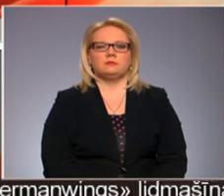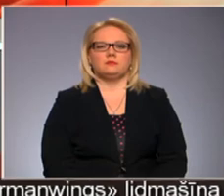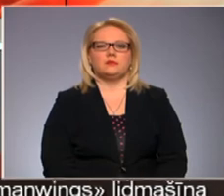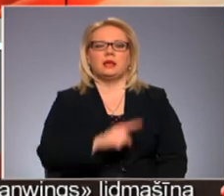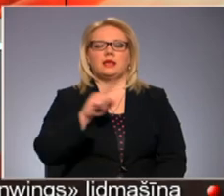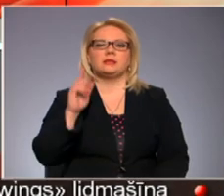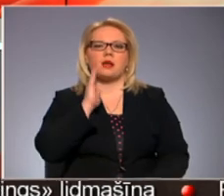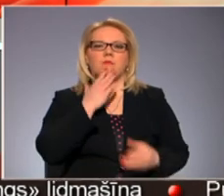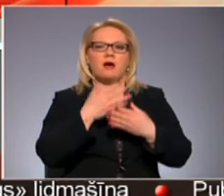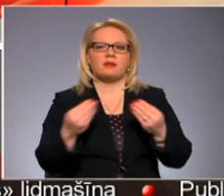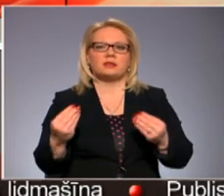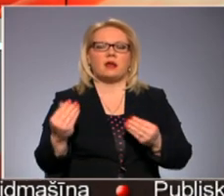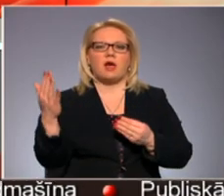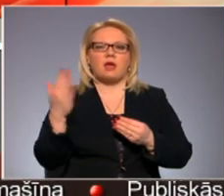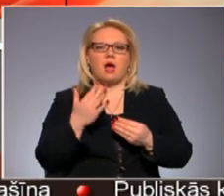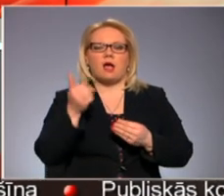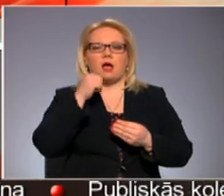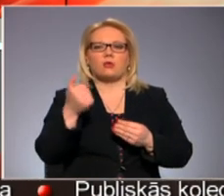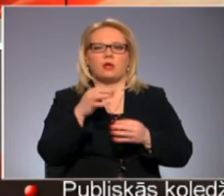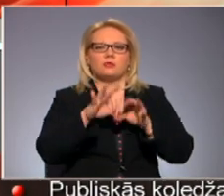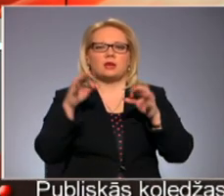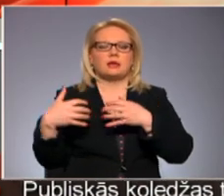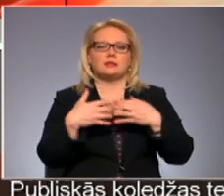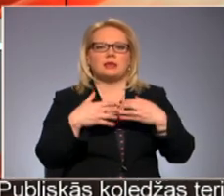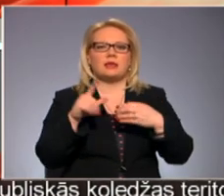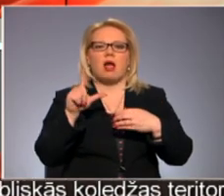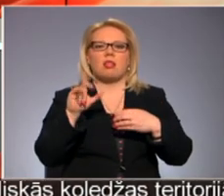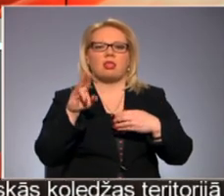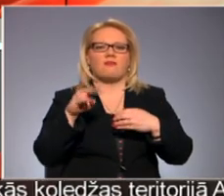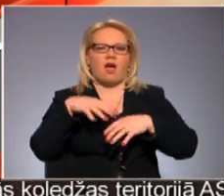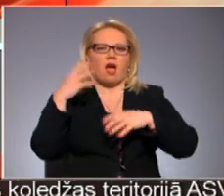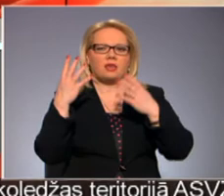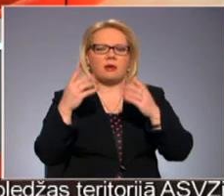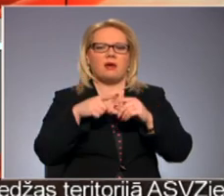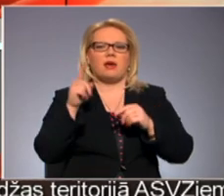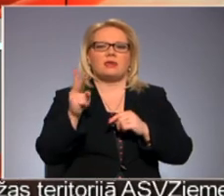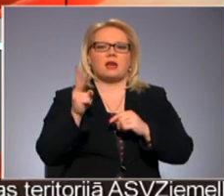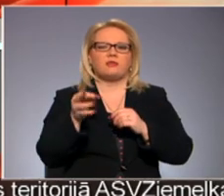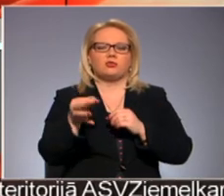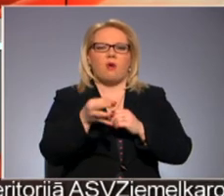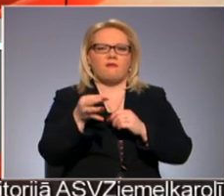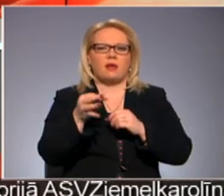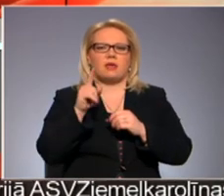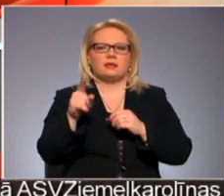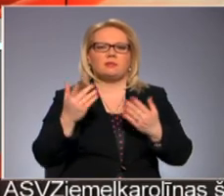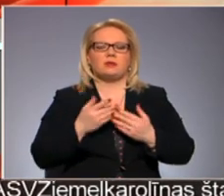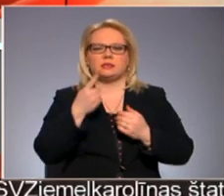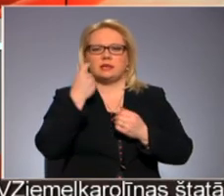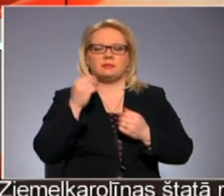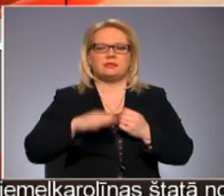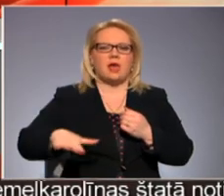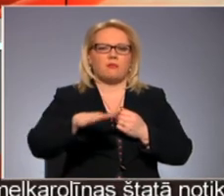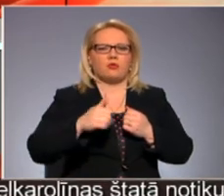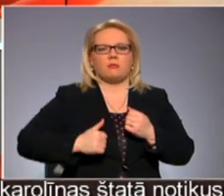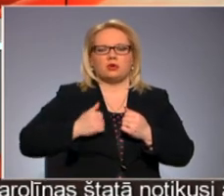Līdz ar pausa ar atnākšanu kāja gada atsāks cīņa ar Latvāņiem. Čekavas novadā Latvānes iemājojas vairāk nekās simt zemju īpašumos.